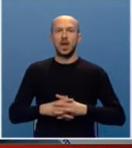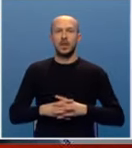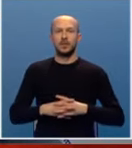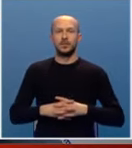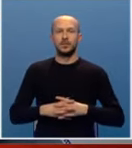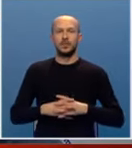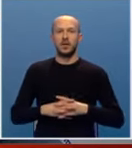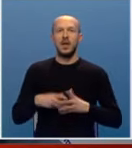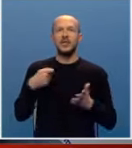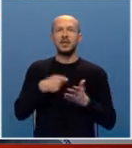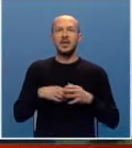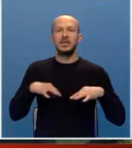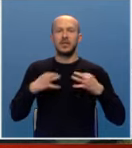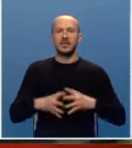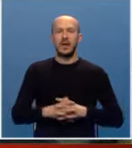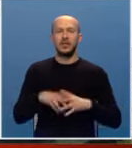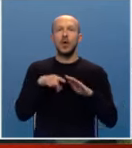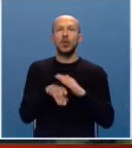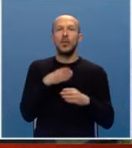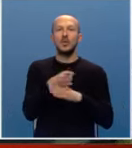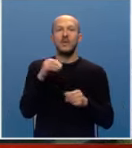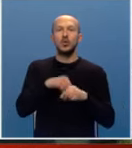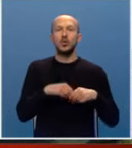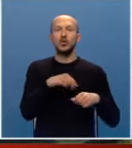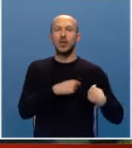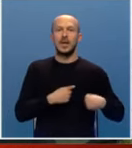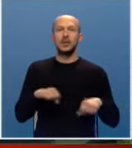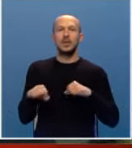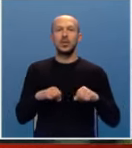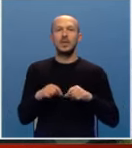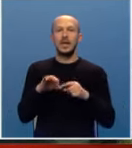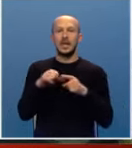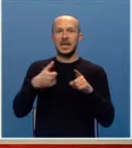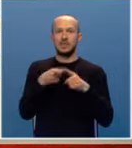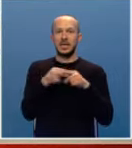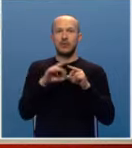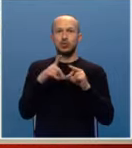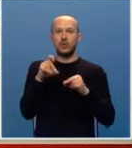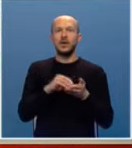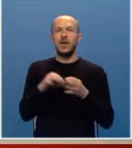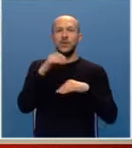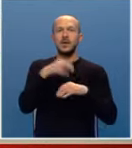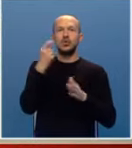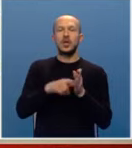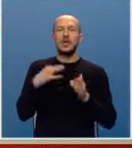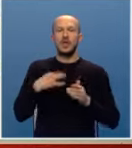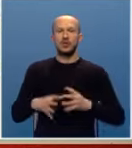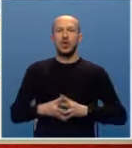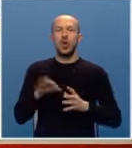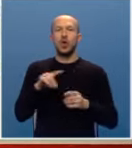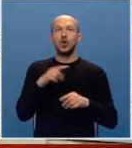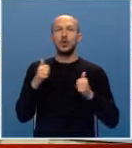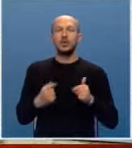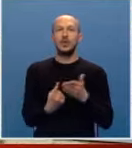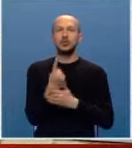zdravstva. Tokom posjete fondu solidarnosti, direktorica Jasminka Vučković informisala je Srpskog šlana predsjedništva o